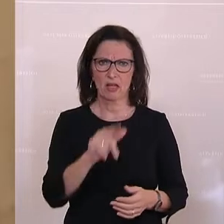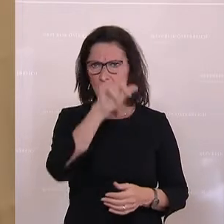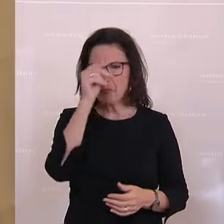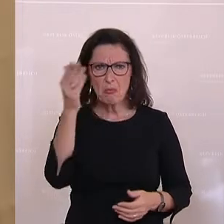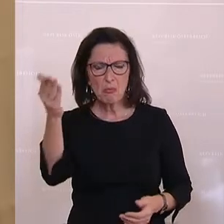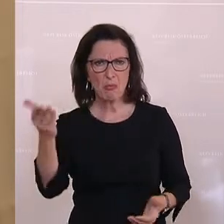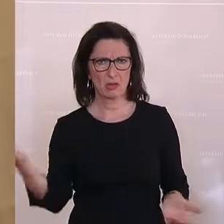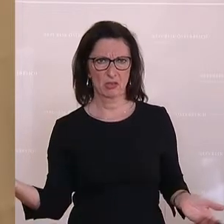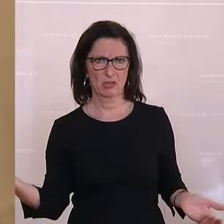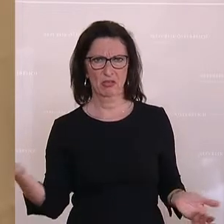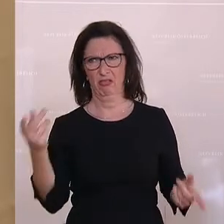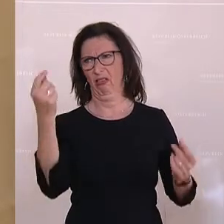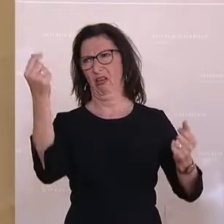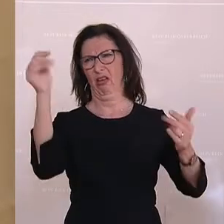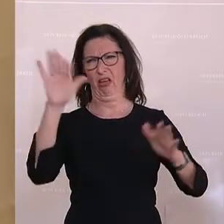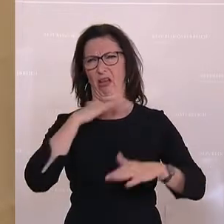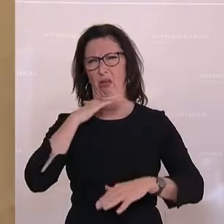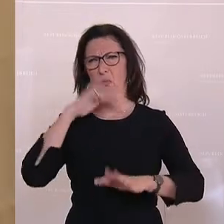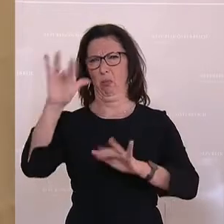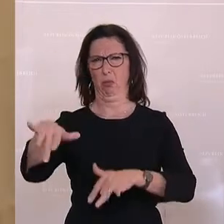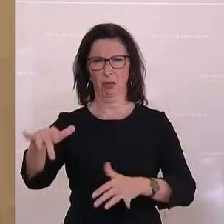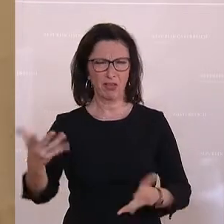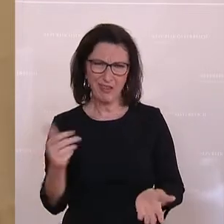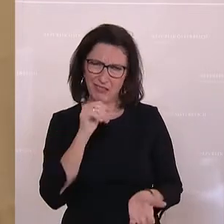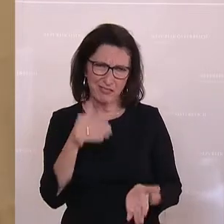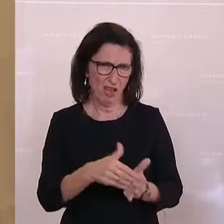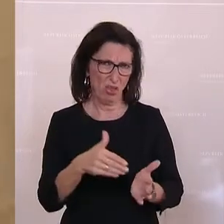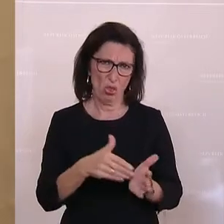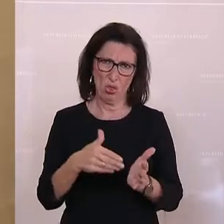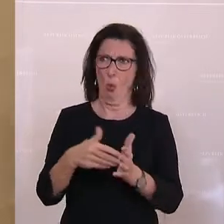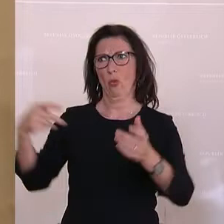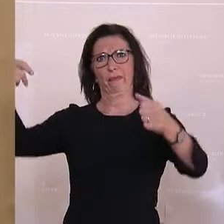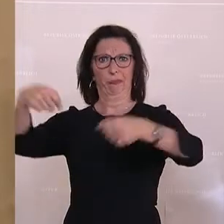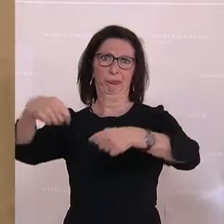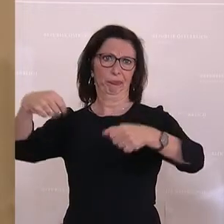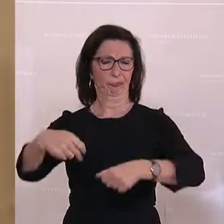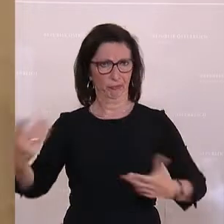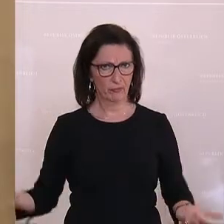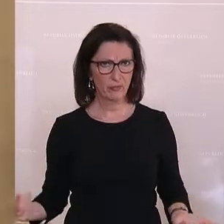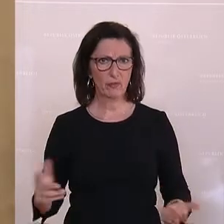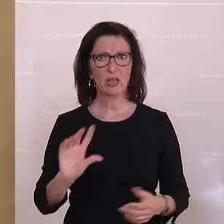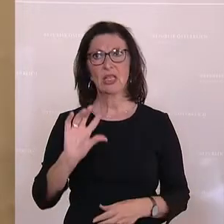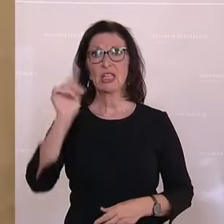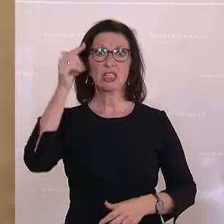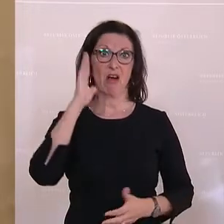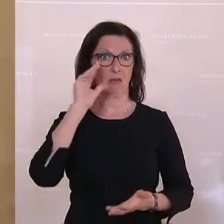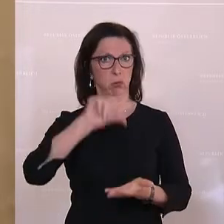eh über Geld und Mittel verfügen und die brauchen nicht auf Regimentskosten den zweiten und dritten Sitz